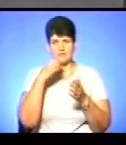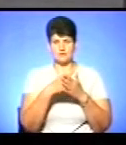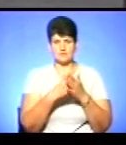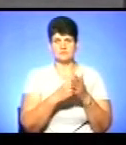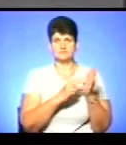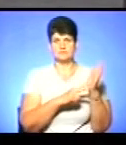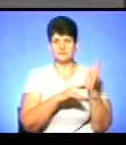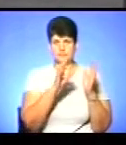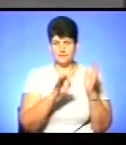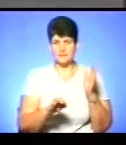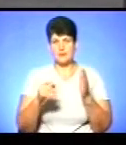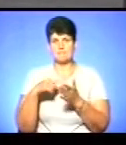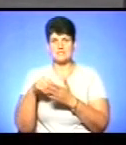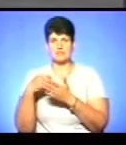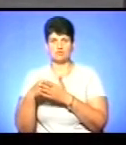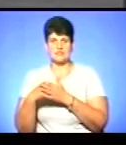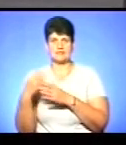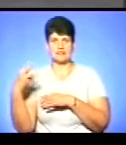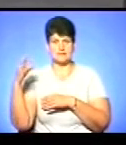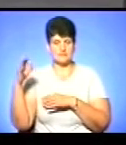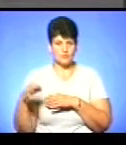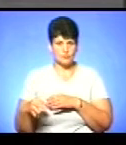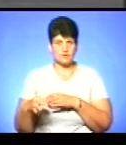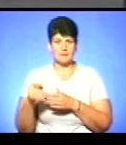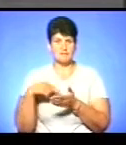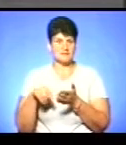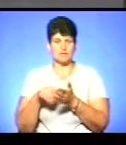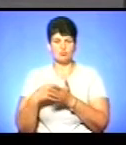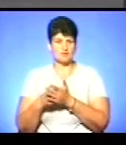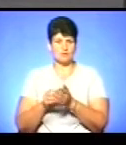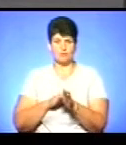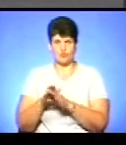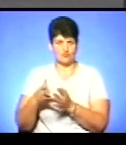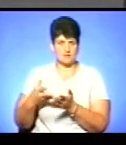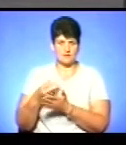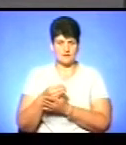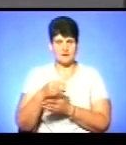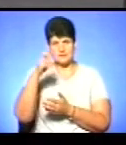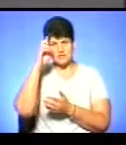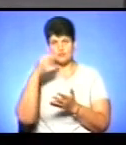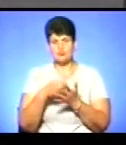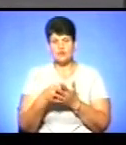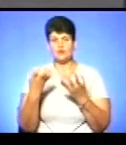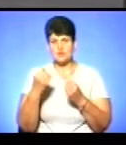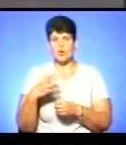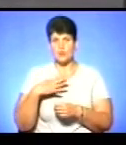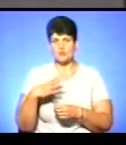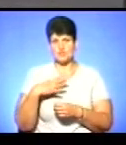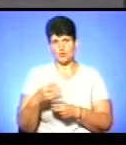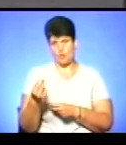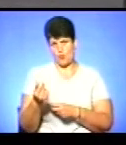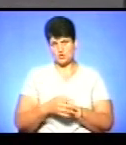30%. Міський бюджет профінансував повністю ці видатки. З державного бюджету ще очікуємо надходження коштів.